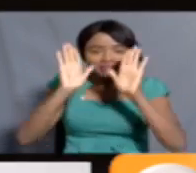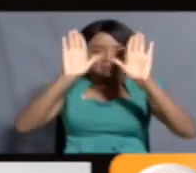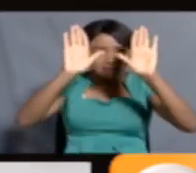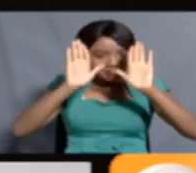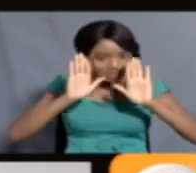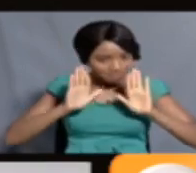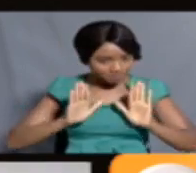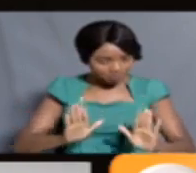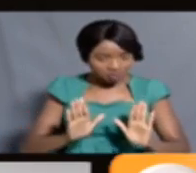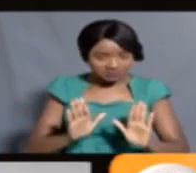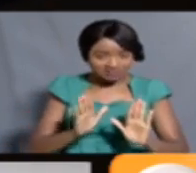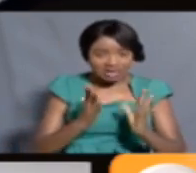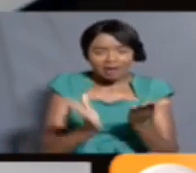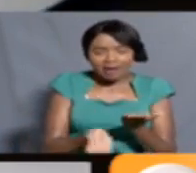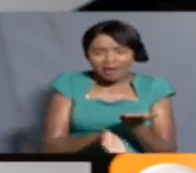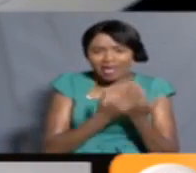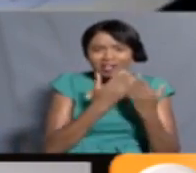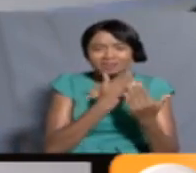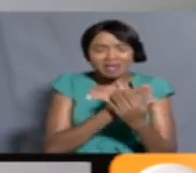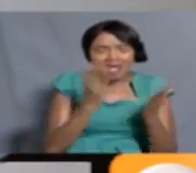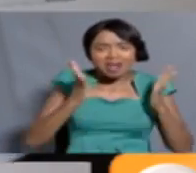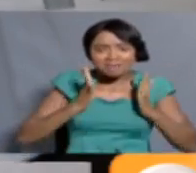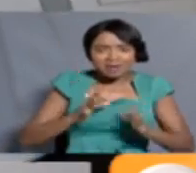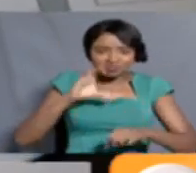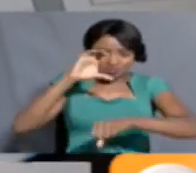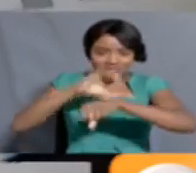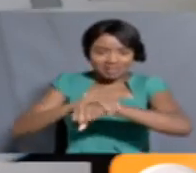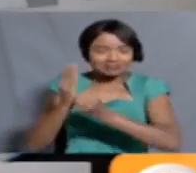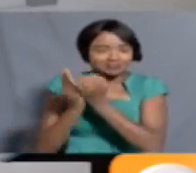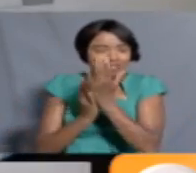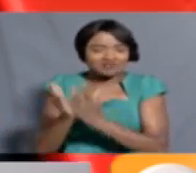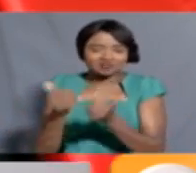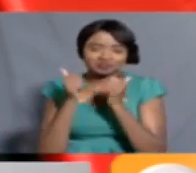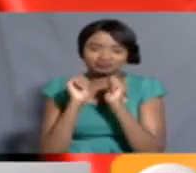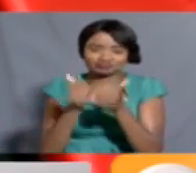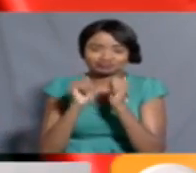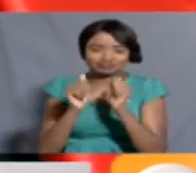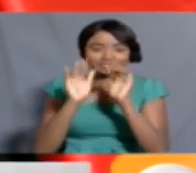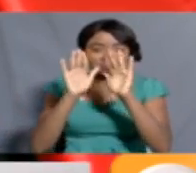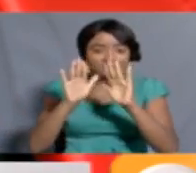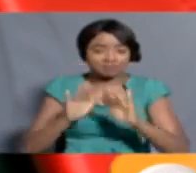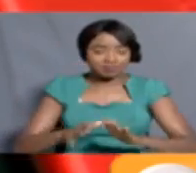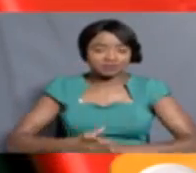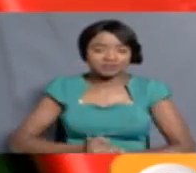itakuwa rahisi kwa yote alieji sajili kupata huduma muhimu. Chemuto Aigoendu ni Ngaia Citizen.